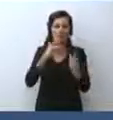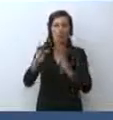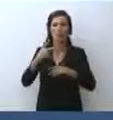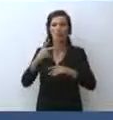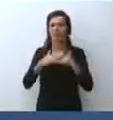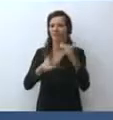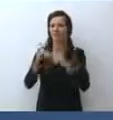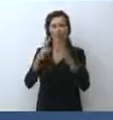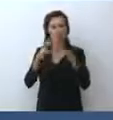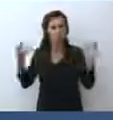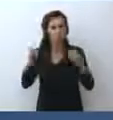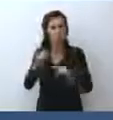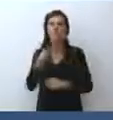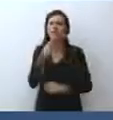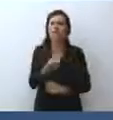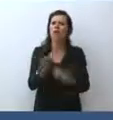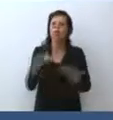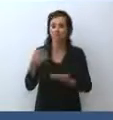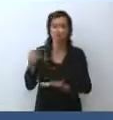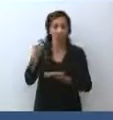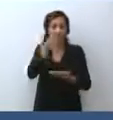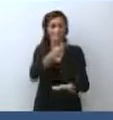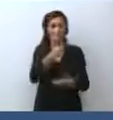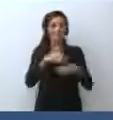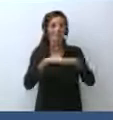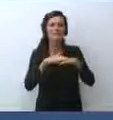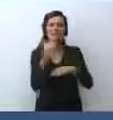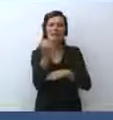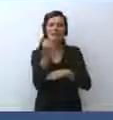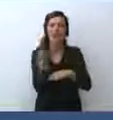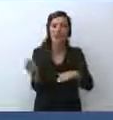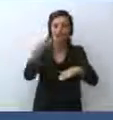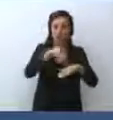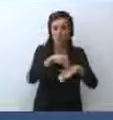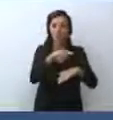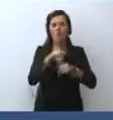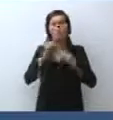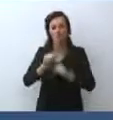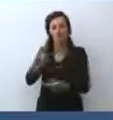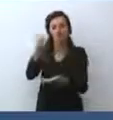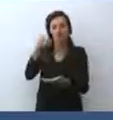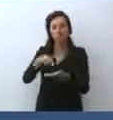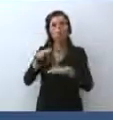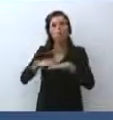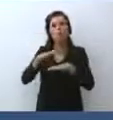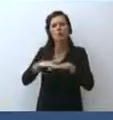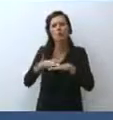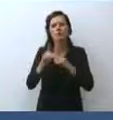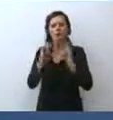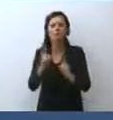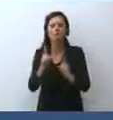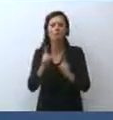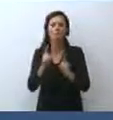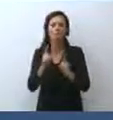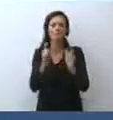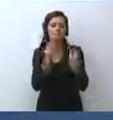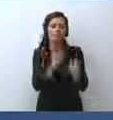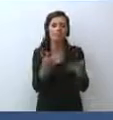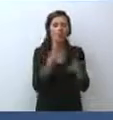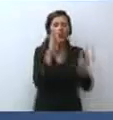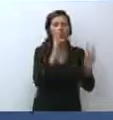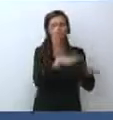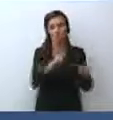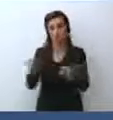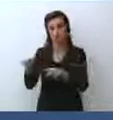che i fondi per i servizi aggiuntivi possono essere anche utilizzati per il potenziamento dei controlli. Nei prossimi